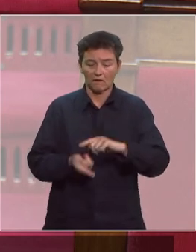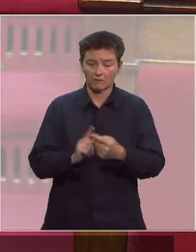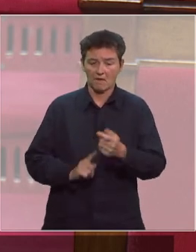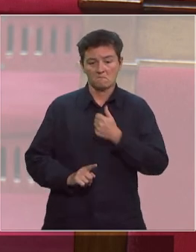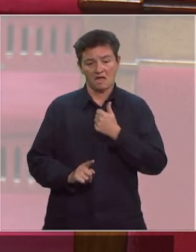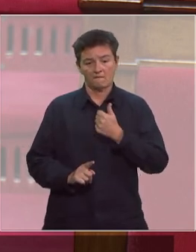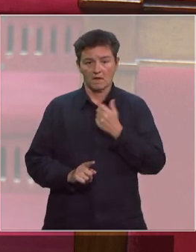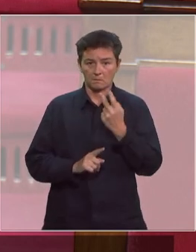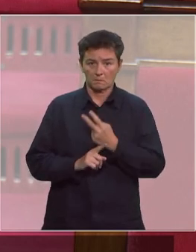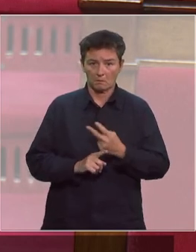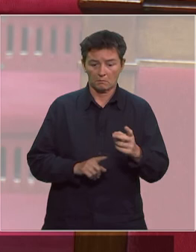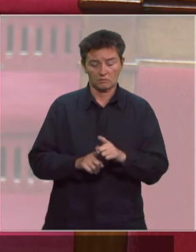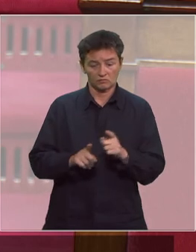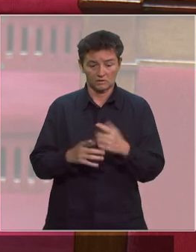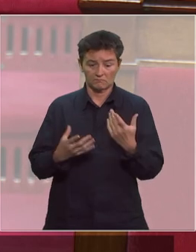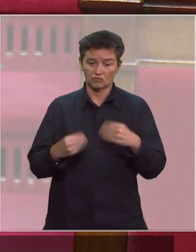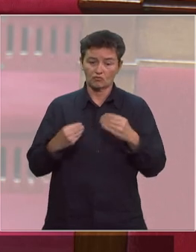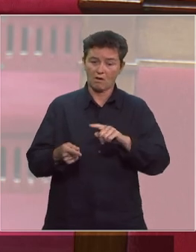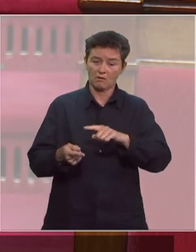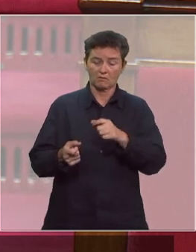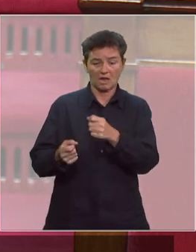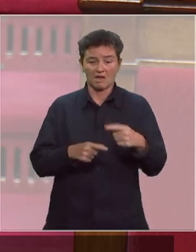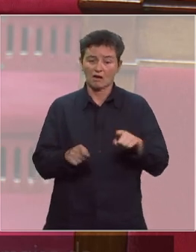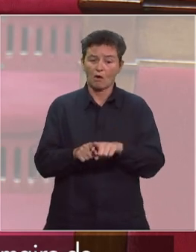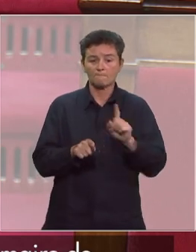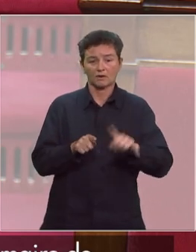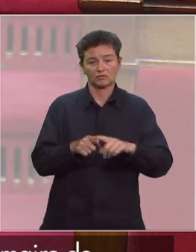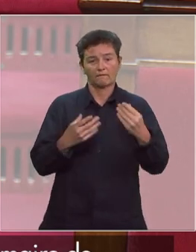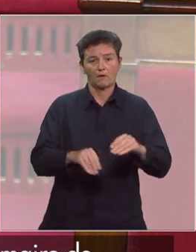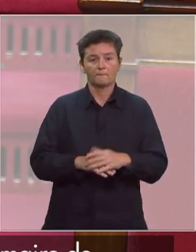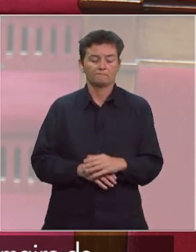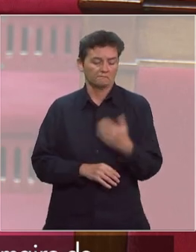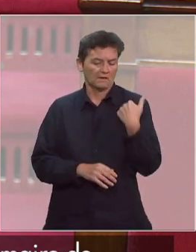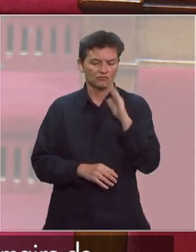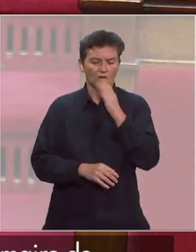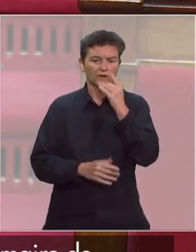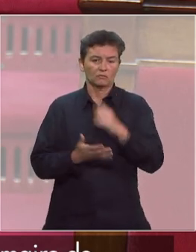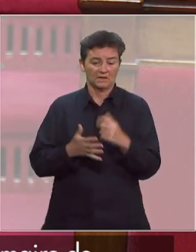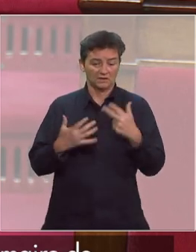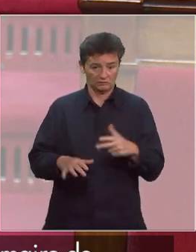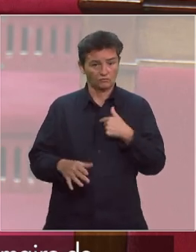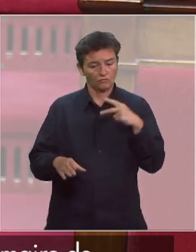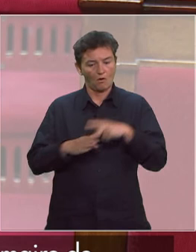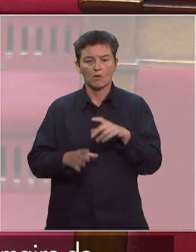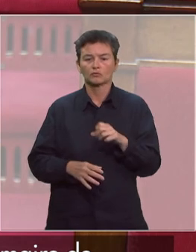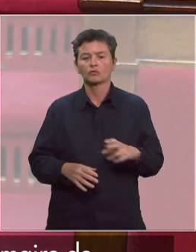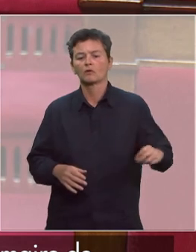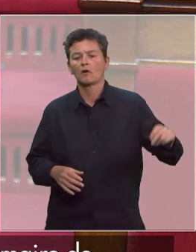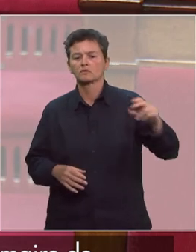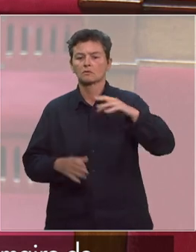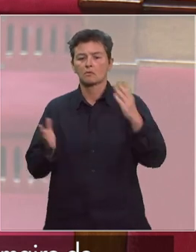en poursuivant la marchandisation des soins. Depuis janvier 2018 et le début de notre tour de France, des hôpitaux, nous,